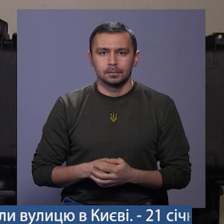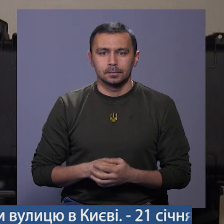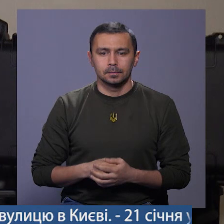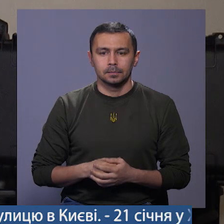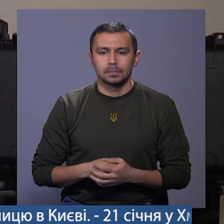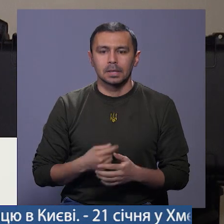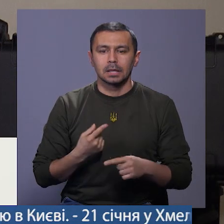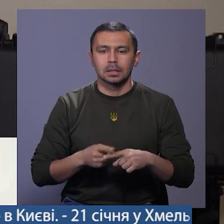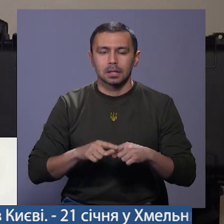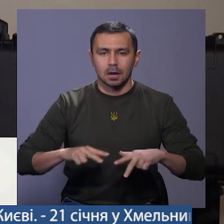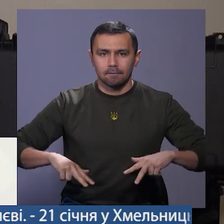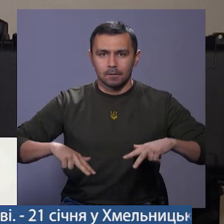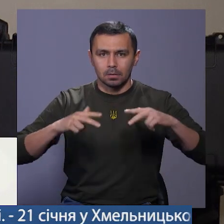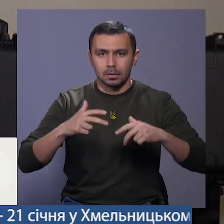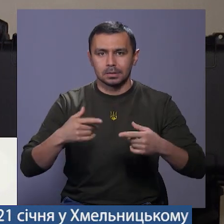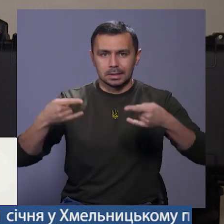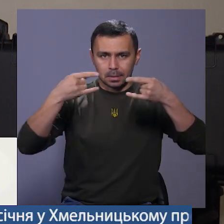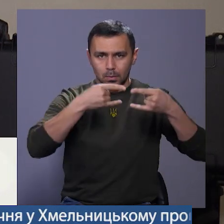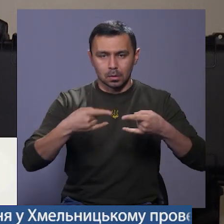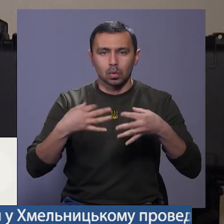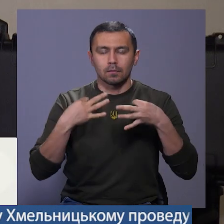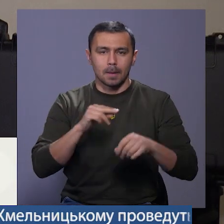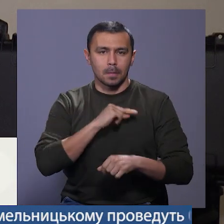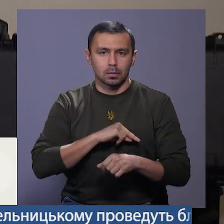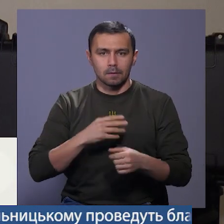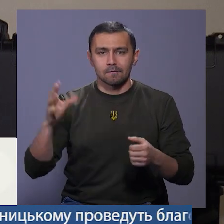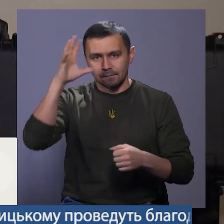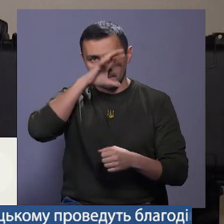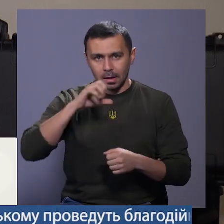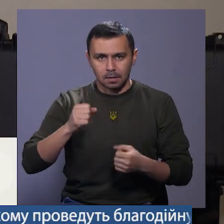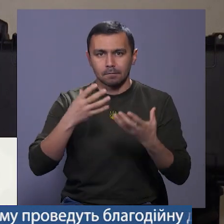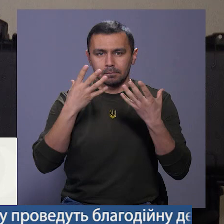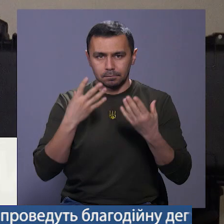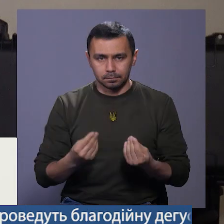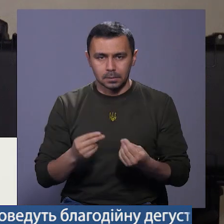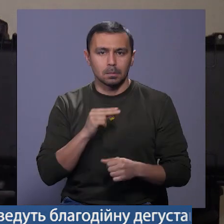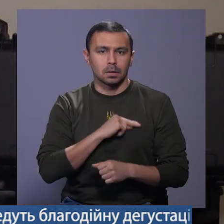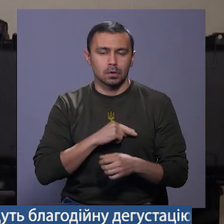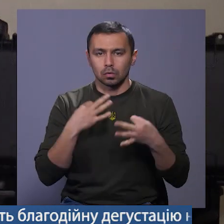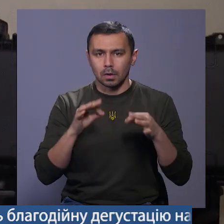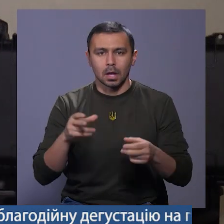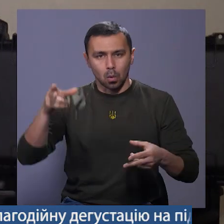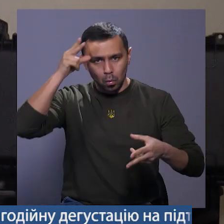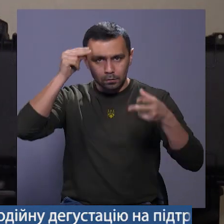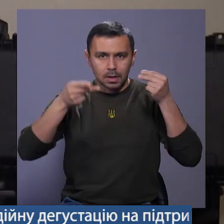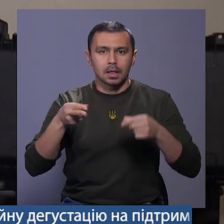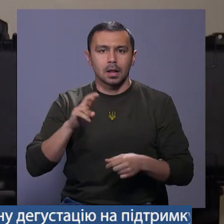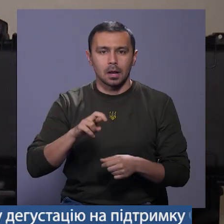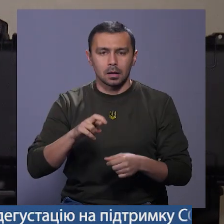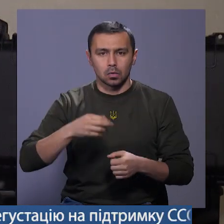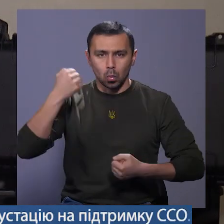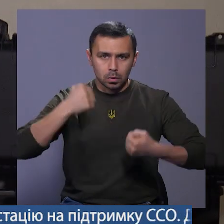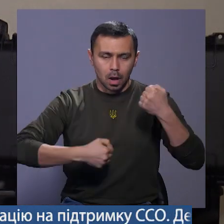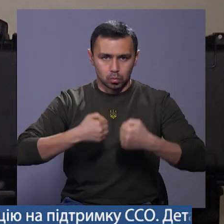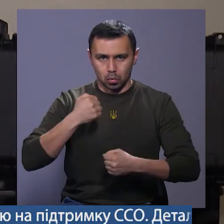Це квадрокоптер з тепловізором, який дозволяє працювати і в день, вночі. Причому дозволяє працювати і для розвитки, і для ударної